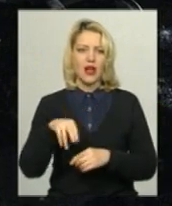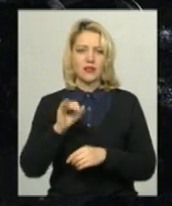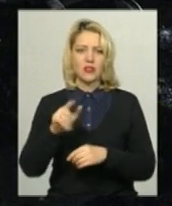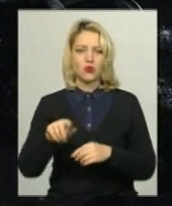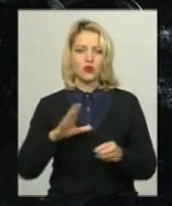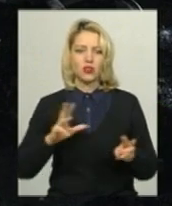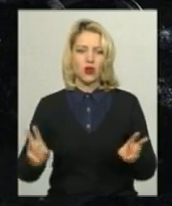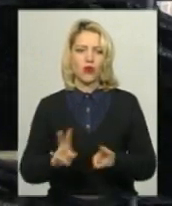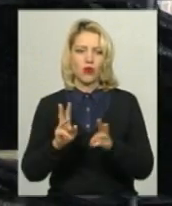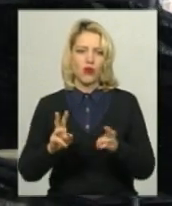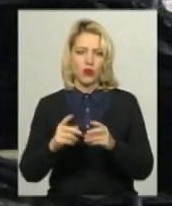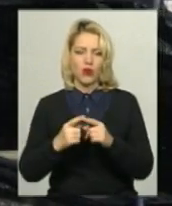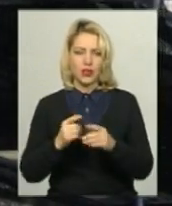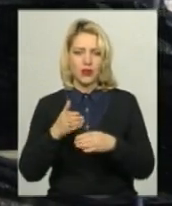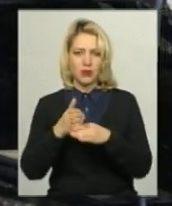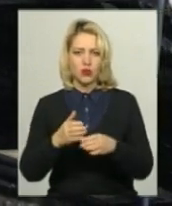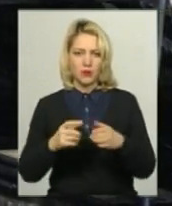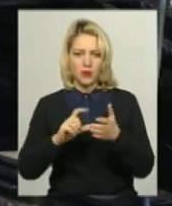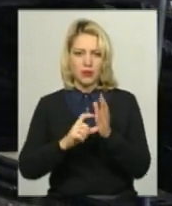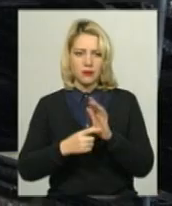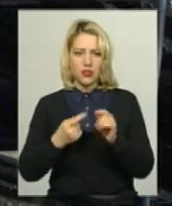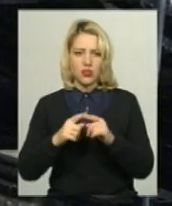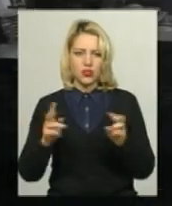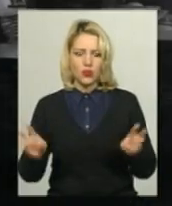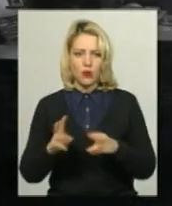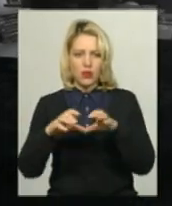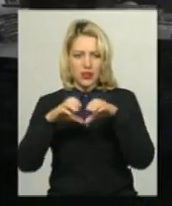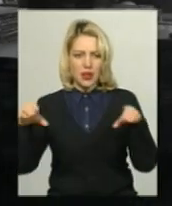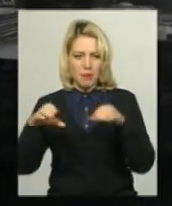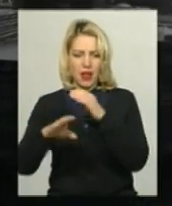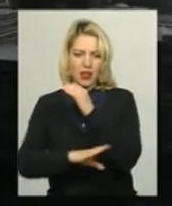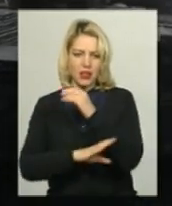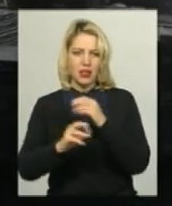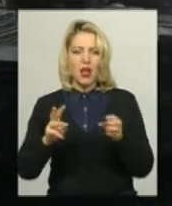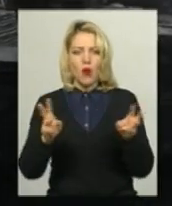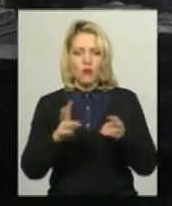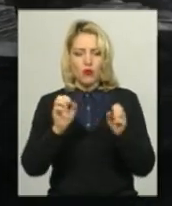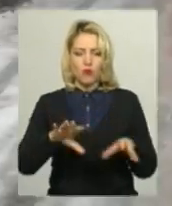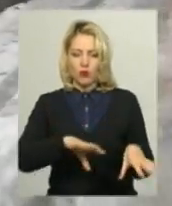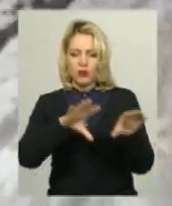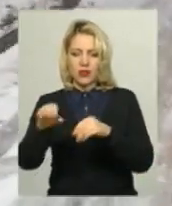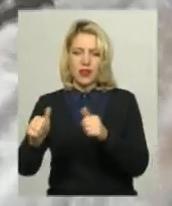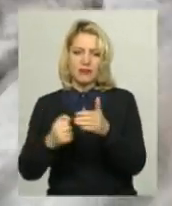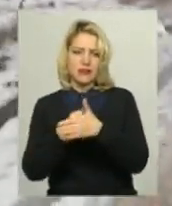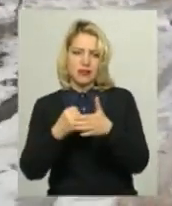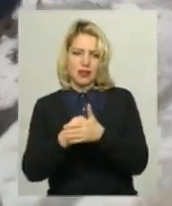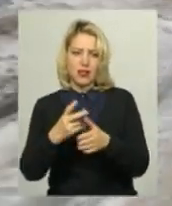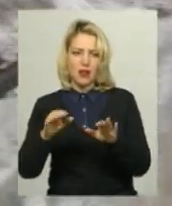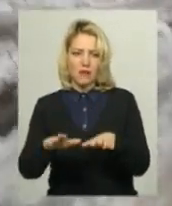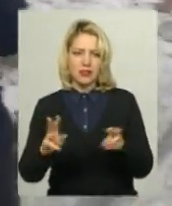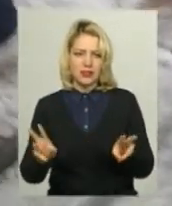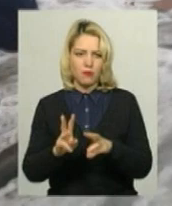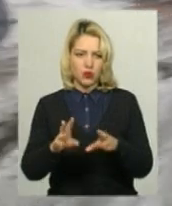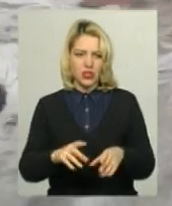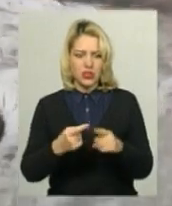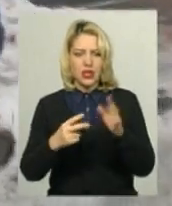підсобні приміщення. Обгорілі балки, вигорілі простінки, полум'я могло перекинутись на сусідні складські приміщення. До місця пожежі прибули сім